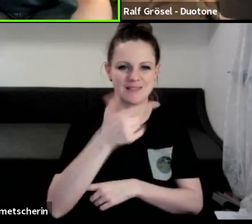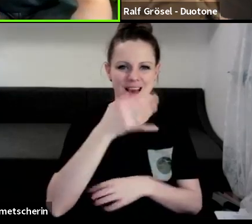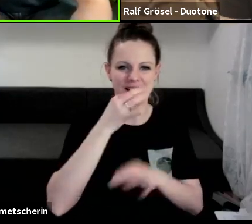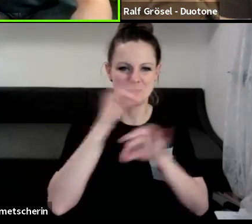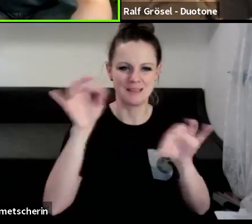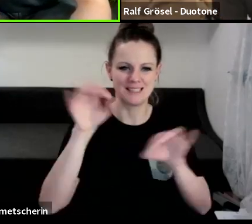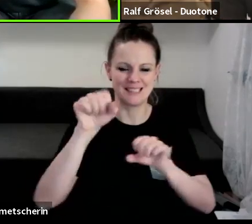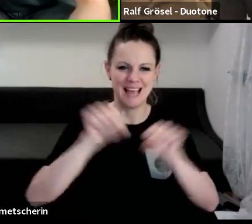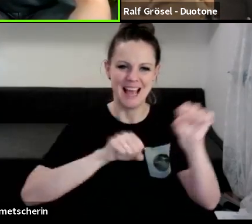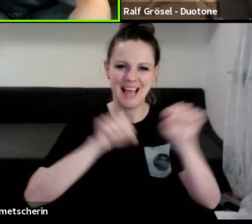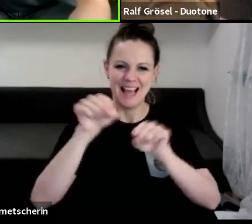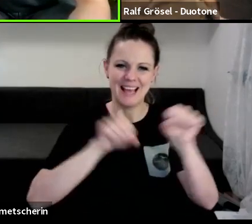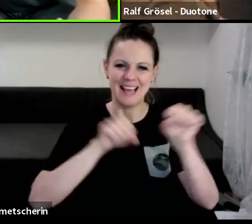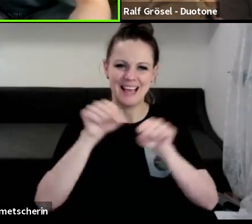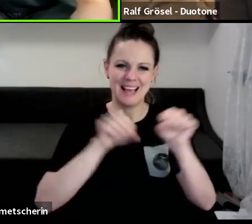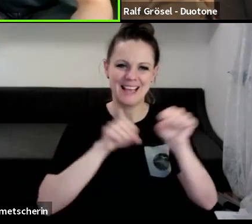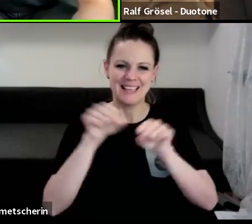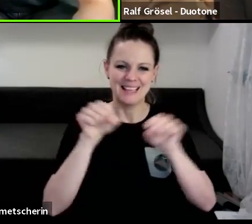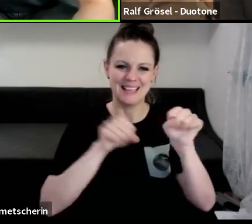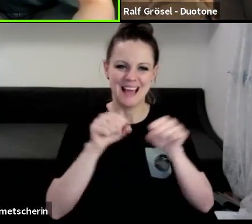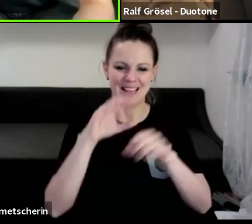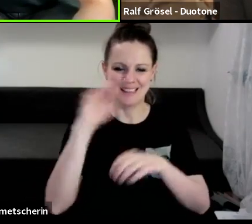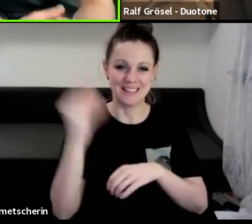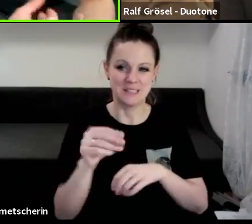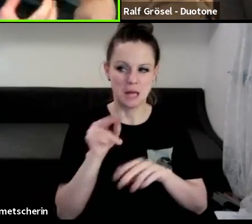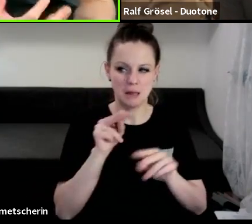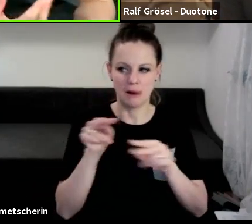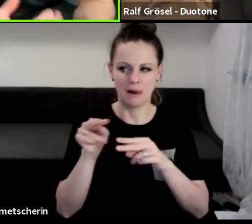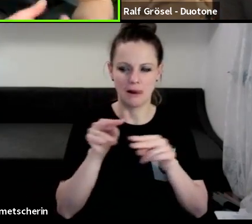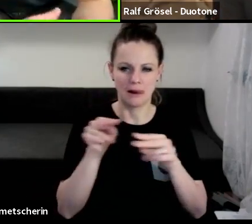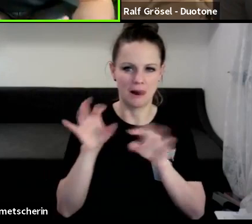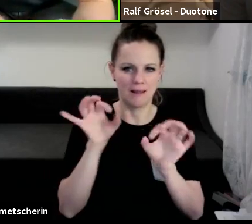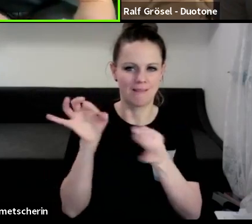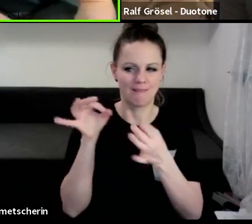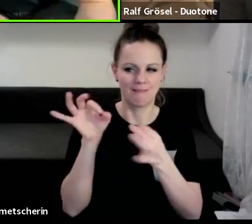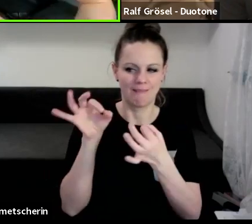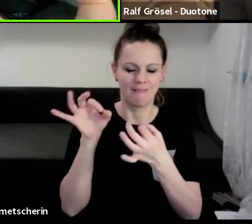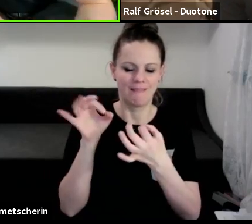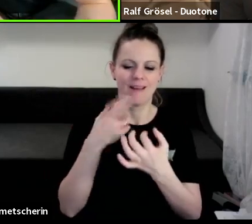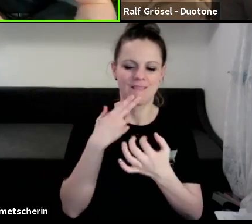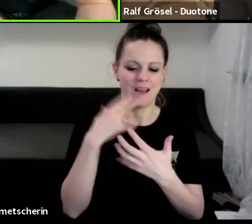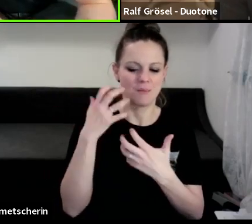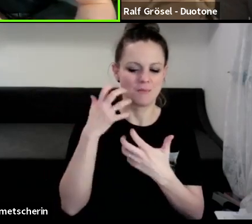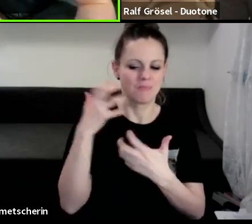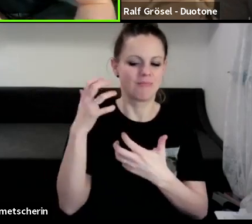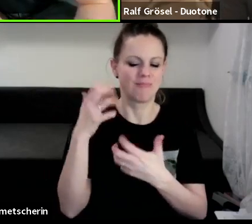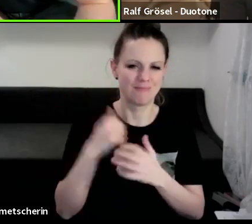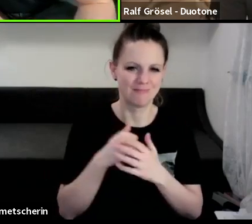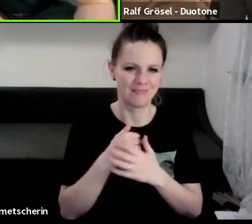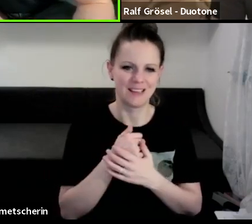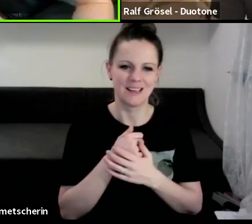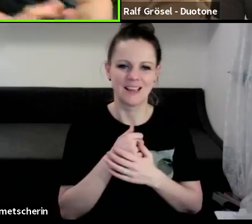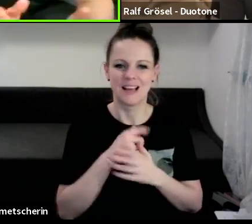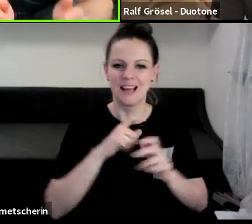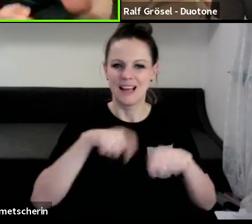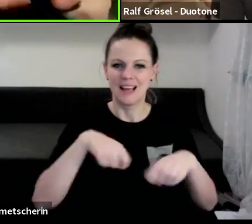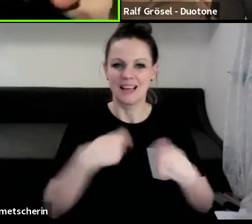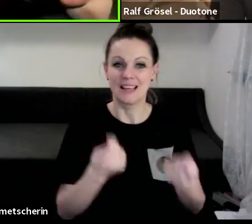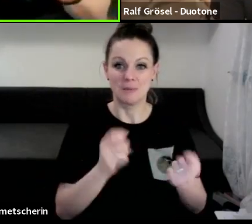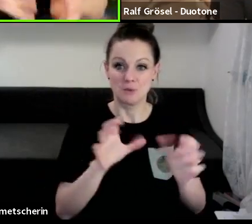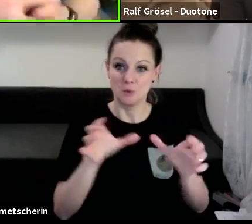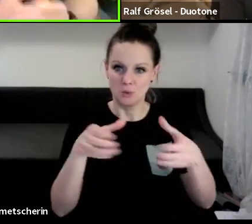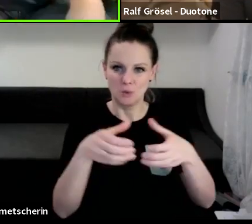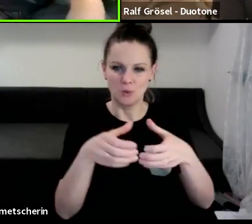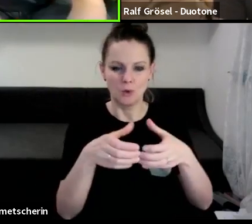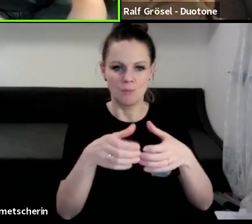schaust du so ein bisschen immer links, rechts? Wen bewunderst du ein bisschen? Weil da fragt zum Beispiel jemand, gibt es irgendwie so eine Gruppe, wo man